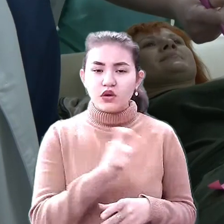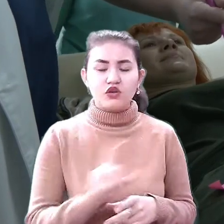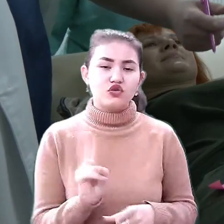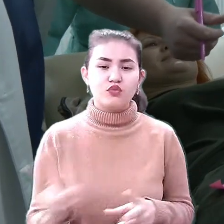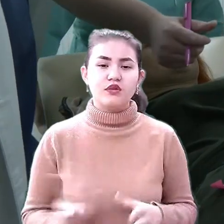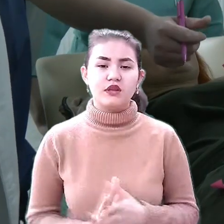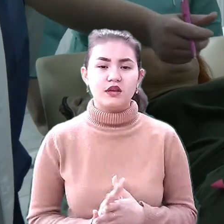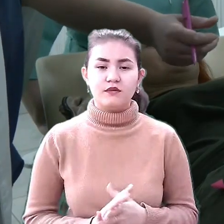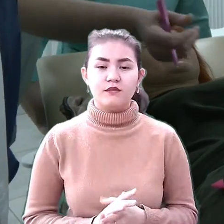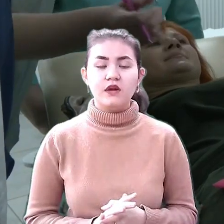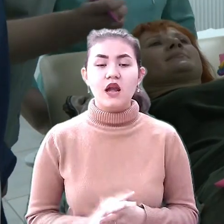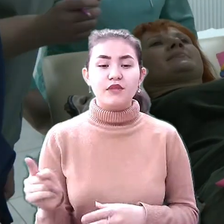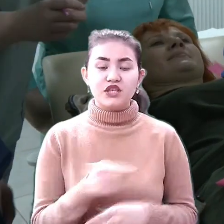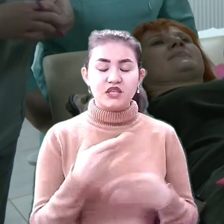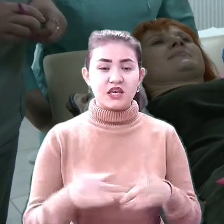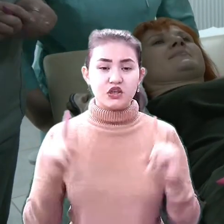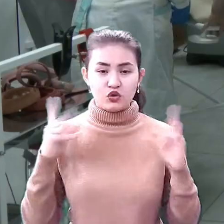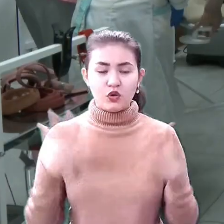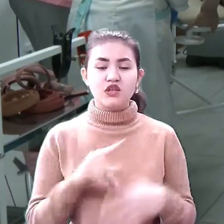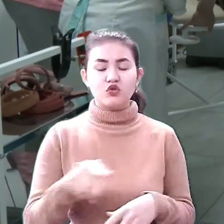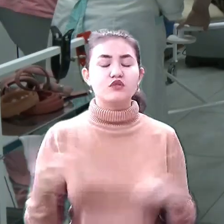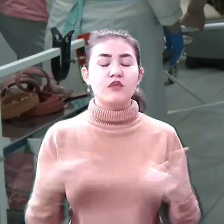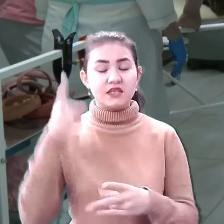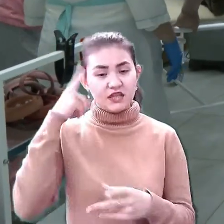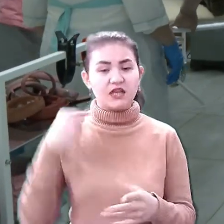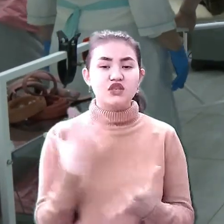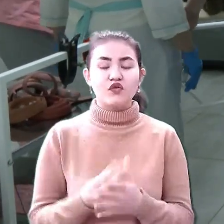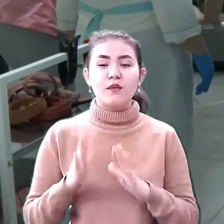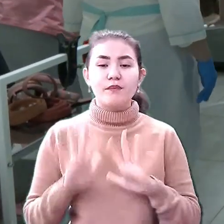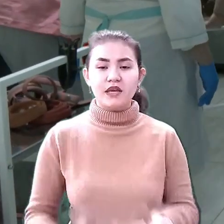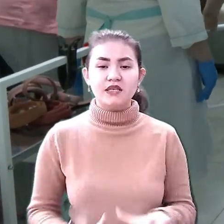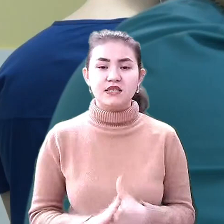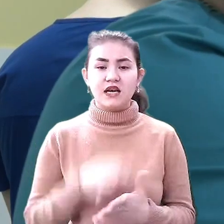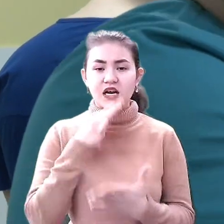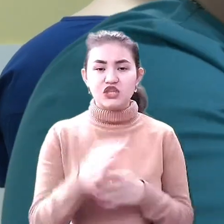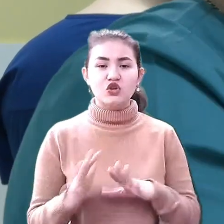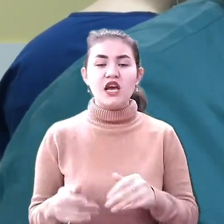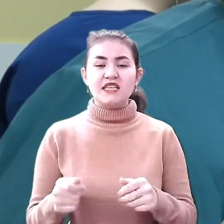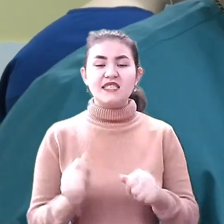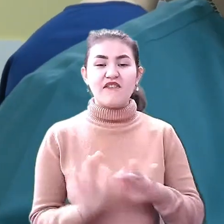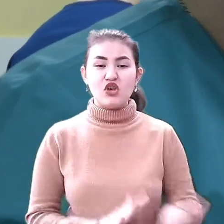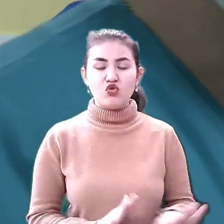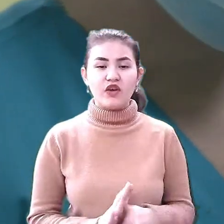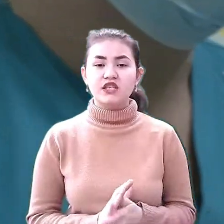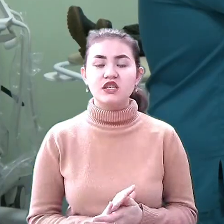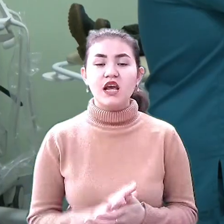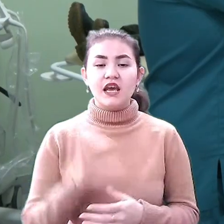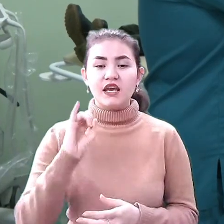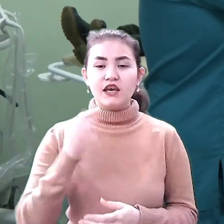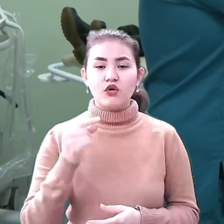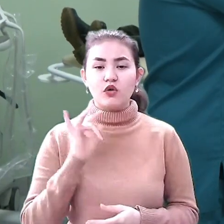Під час таких ситуацій кожен має знати своє місце, каже завідувач нейрореанімаційного відділення Ігор Барелик.